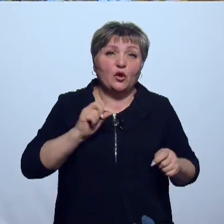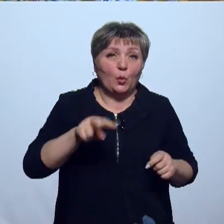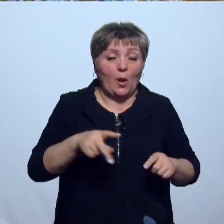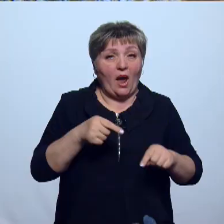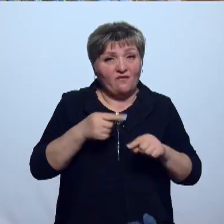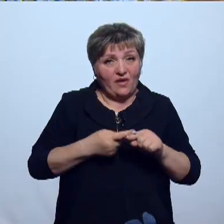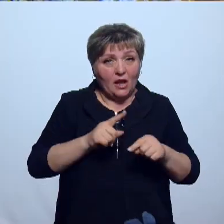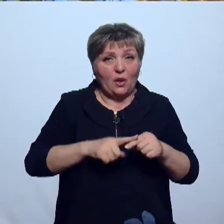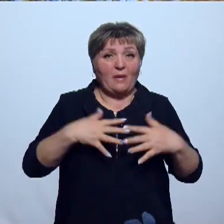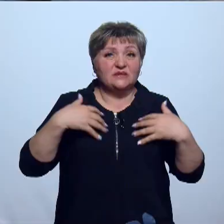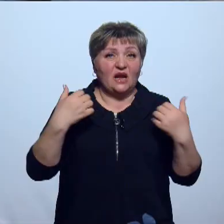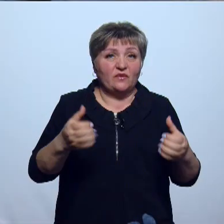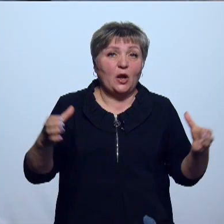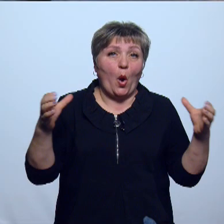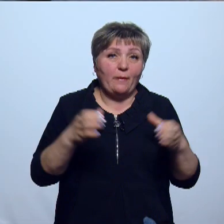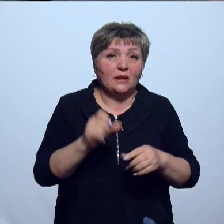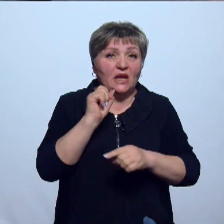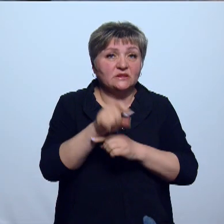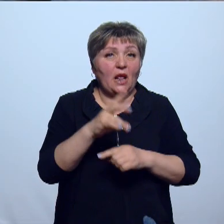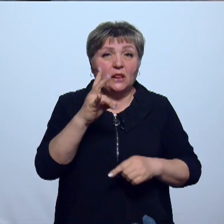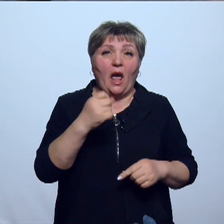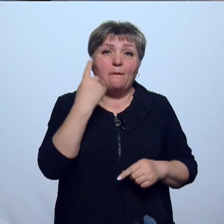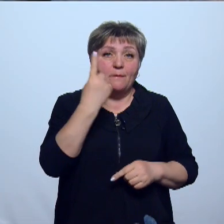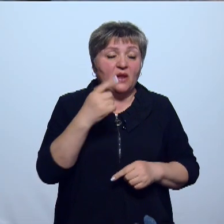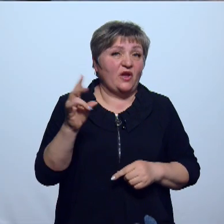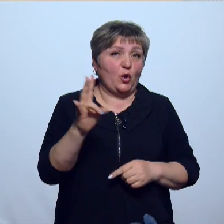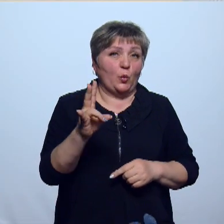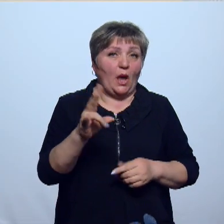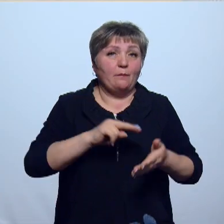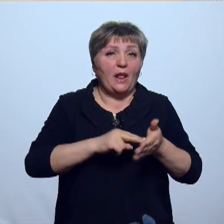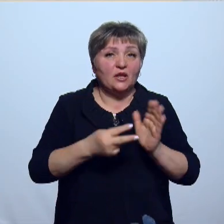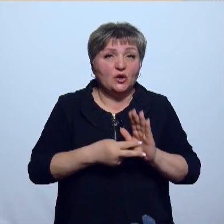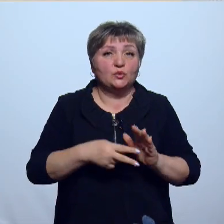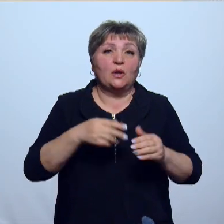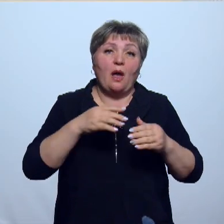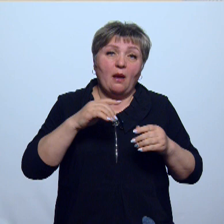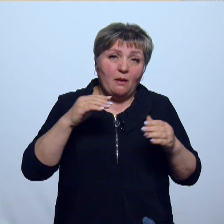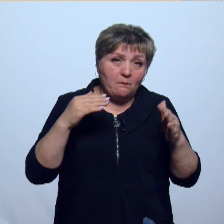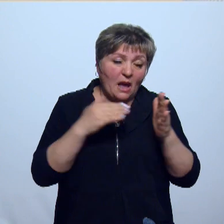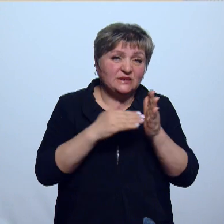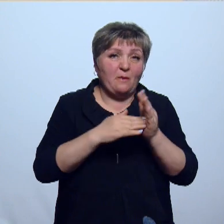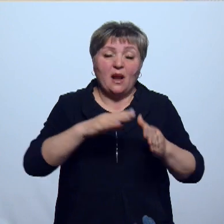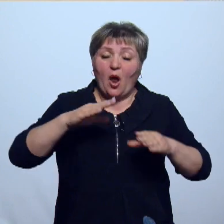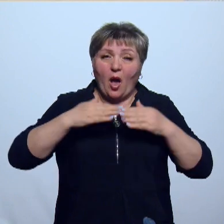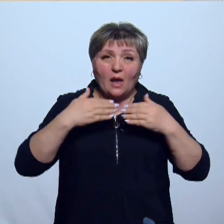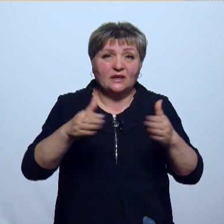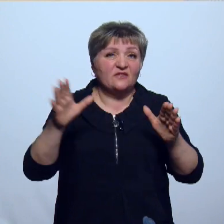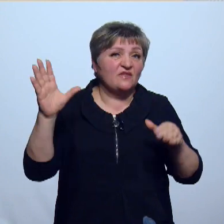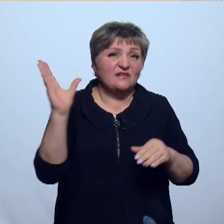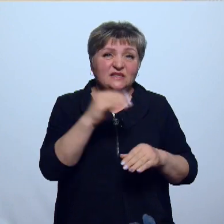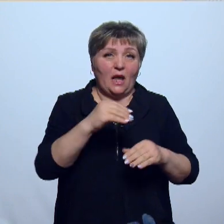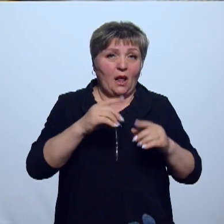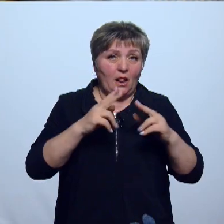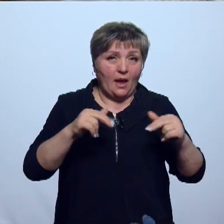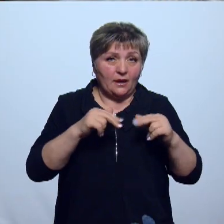В этом старт оздоровительной кампании назначен на 1 июня. Планируется, конечно, максимально открыть все лагеря. То есть это около